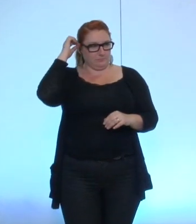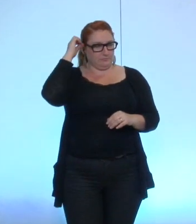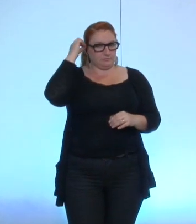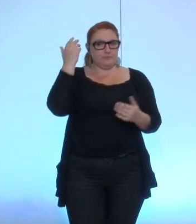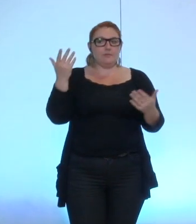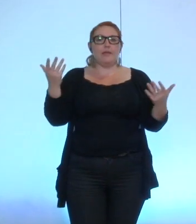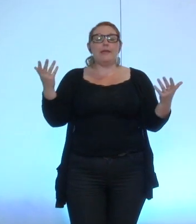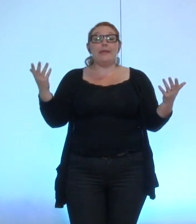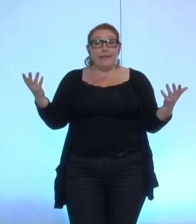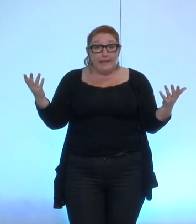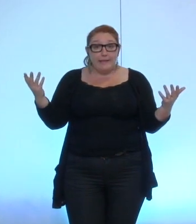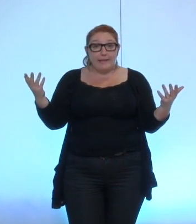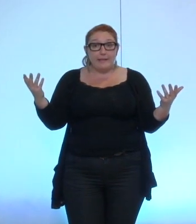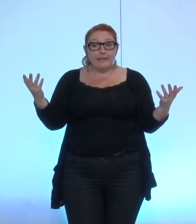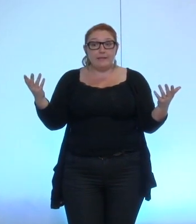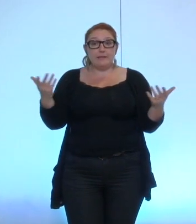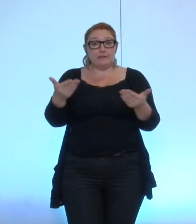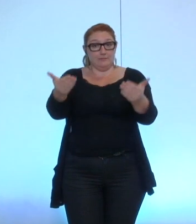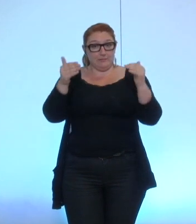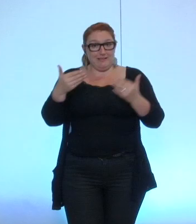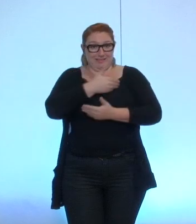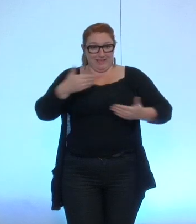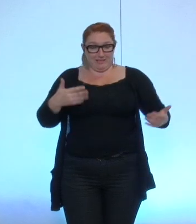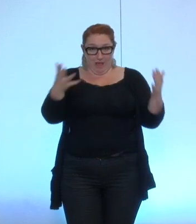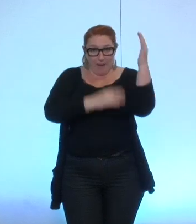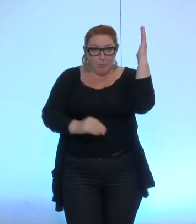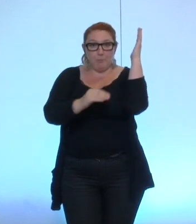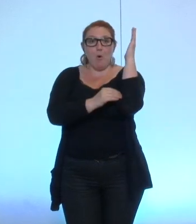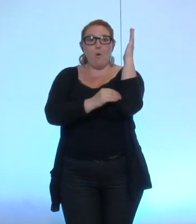et nous arrivons sur le dernier amendement